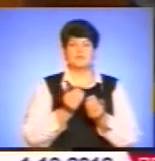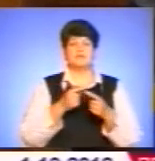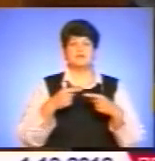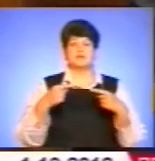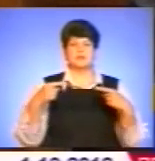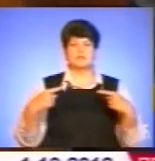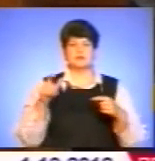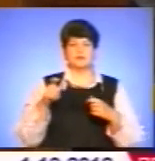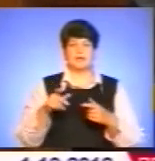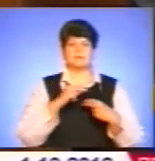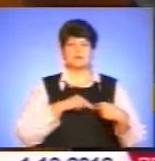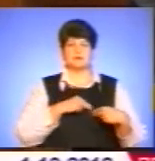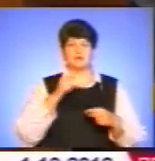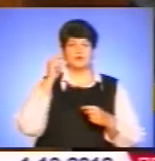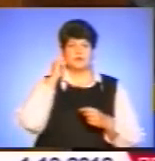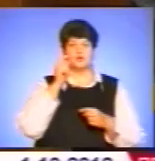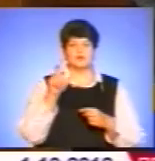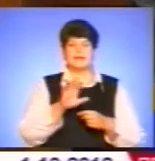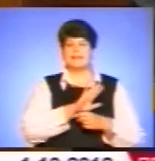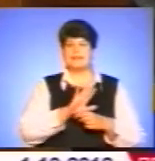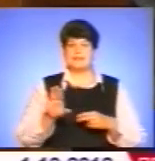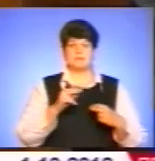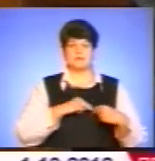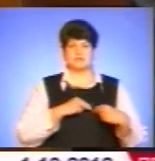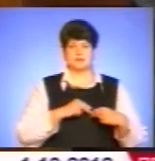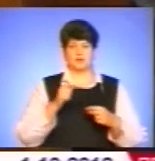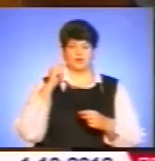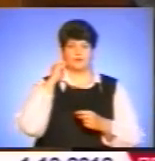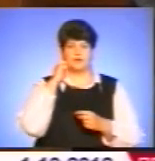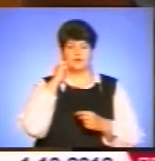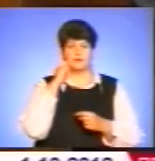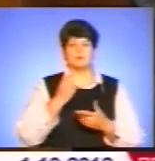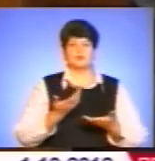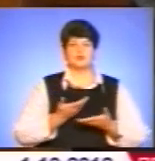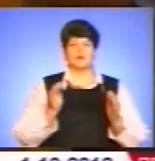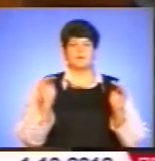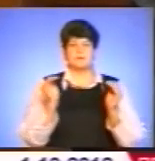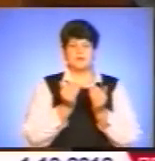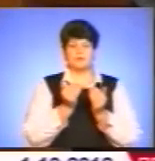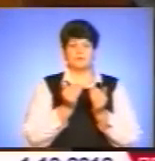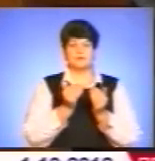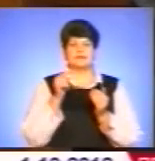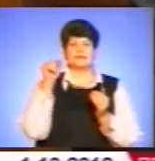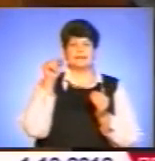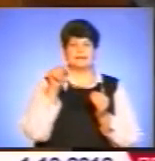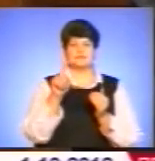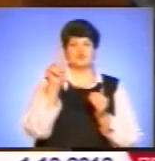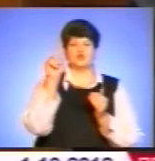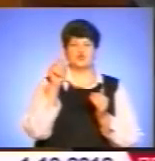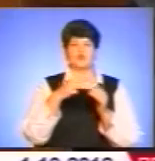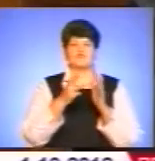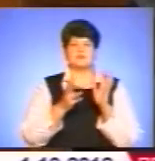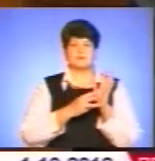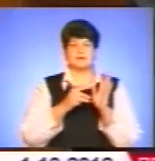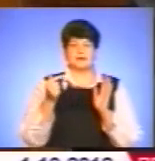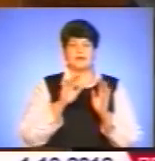працездатного віку і для людей непрацездатного віку. Тобто прожитковий мінімум для людей працездатного віку становитиме 1118 гривень, а